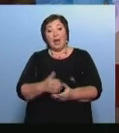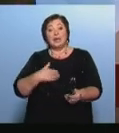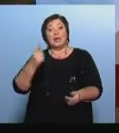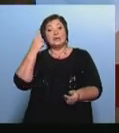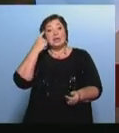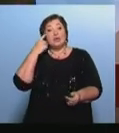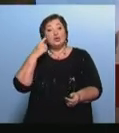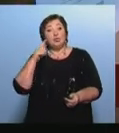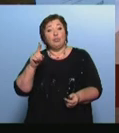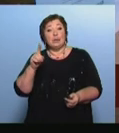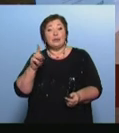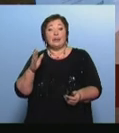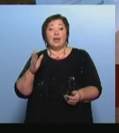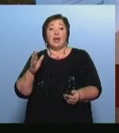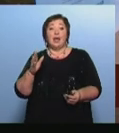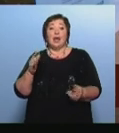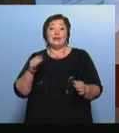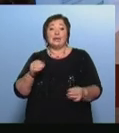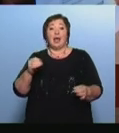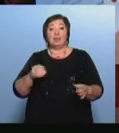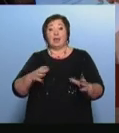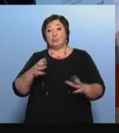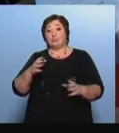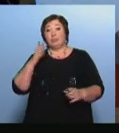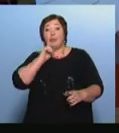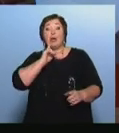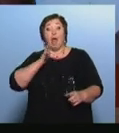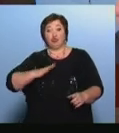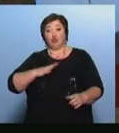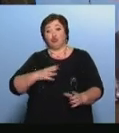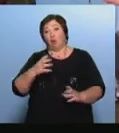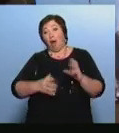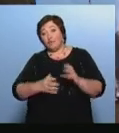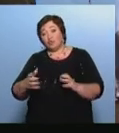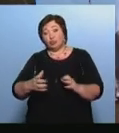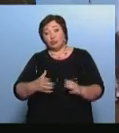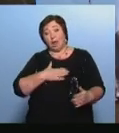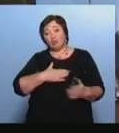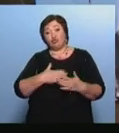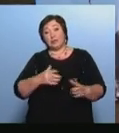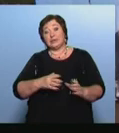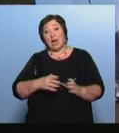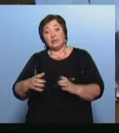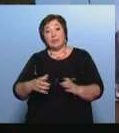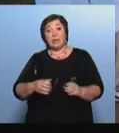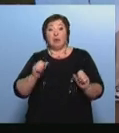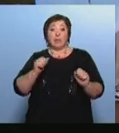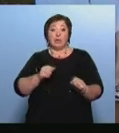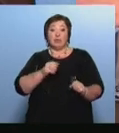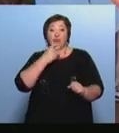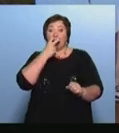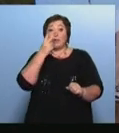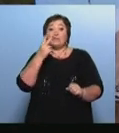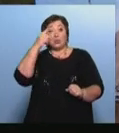отслеживать маршрут транспорта Мы можем посмотреть в любой момент, где, в какое время у нас на остановке прибывает транспорт